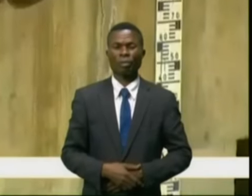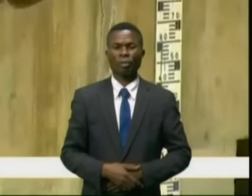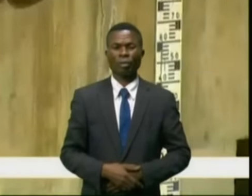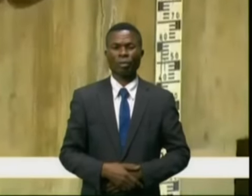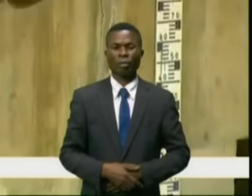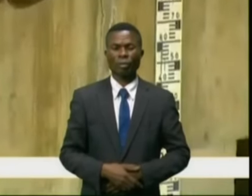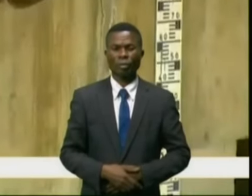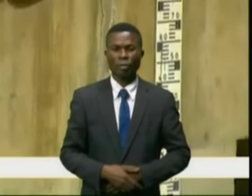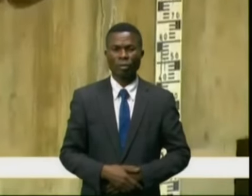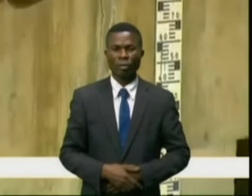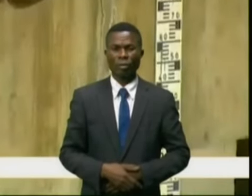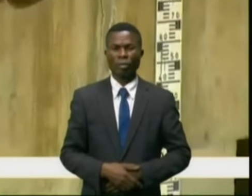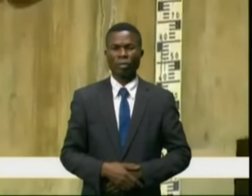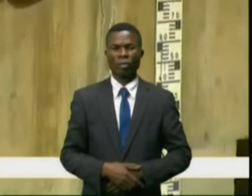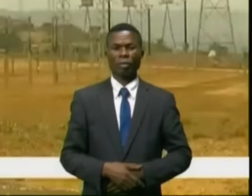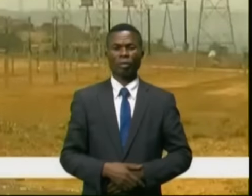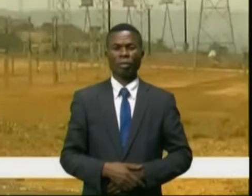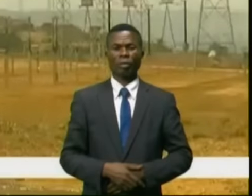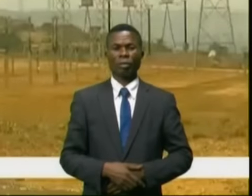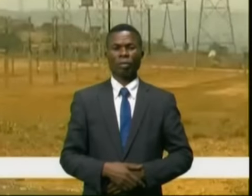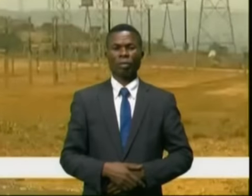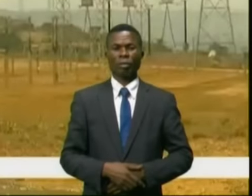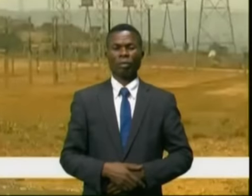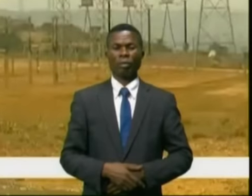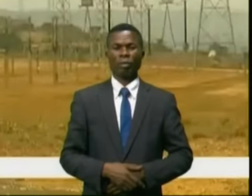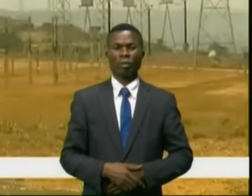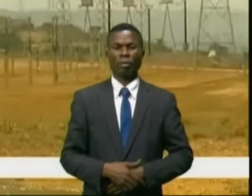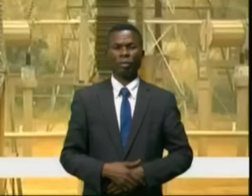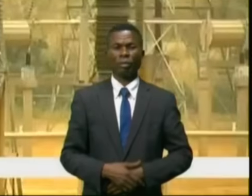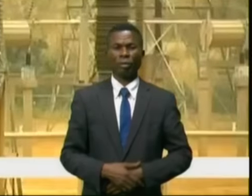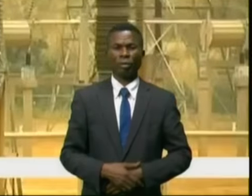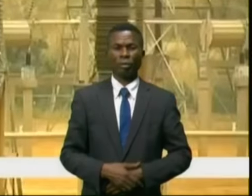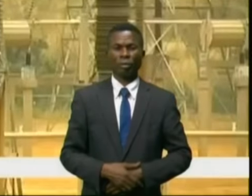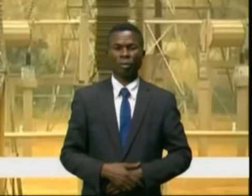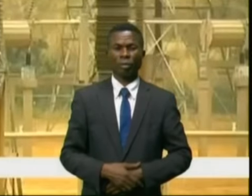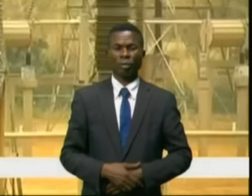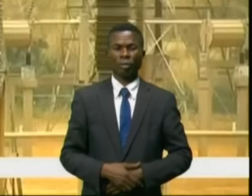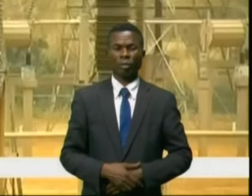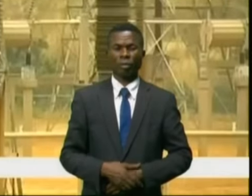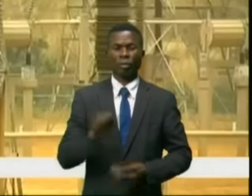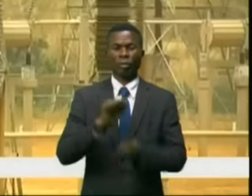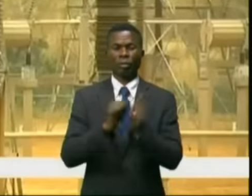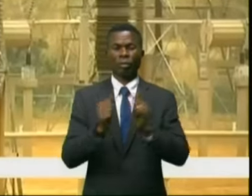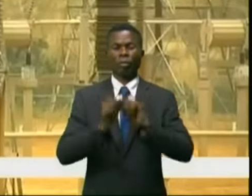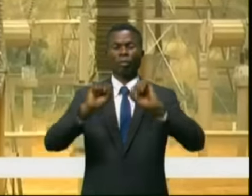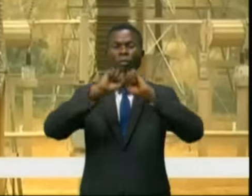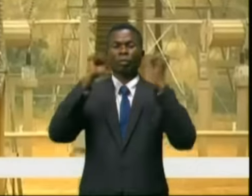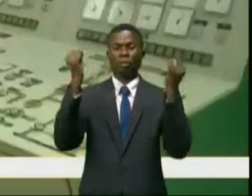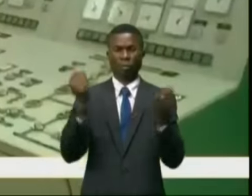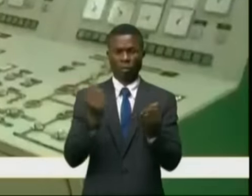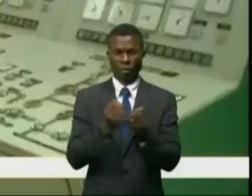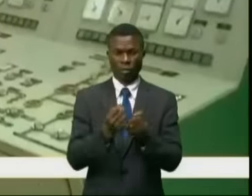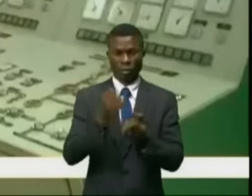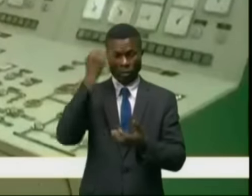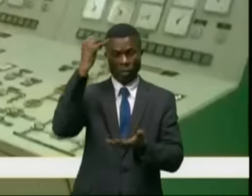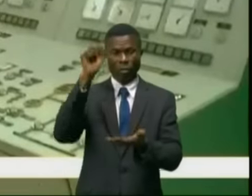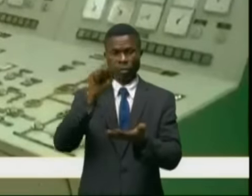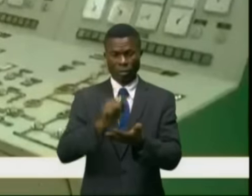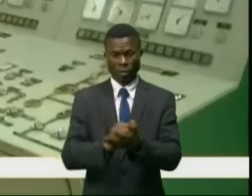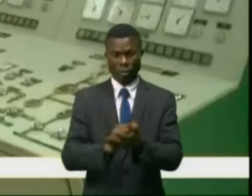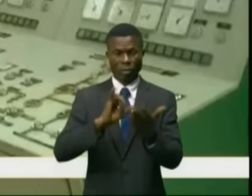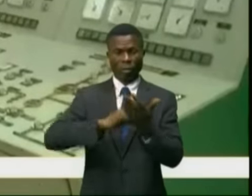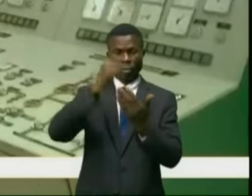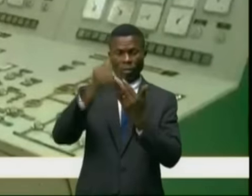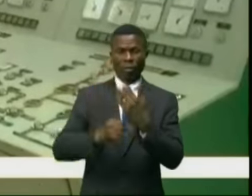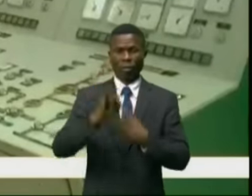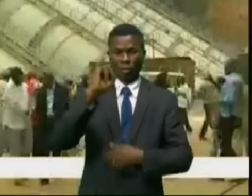Sous d'eau précieuse, l'université joue un rôle majeur dans la résolution des problèmes de la société. C'est dans cette logique que les projets